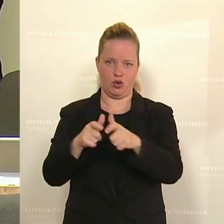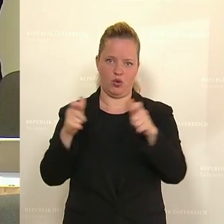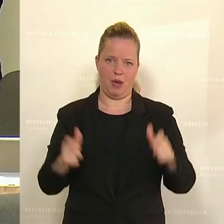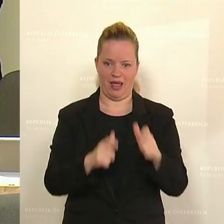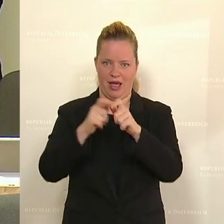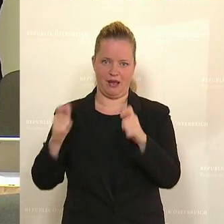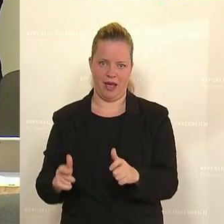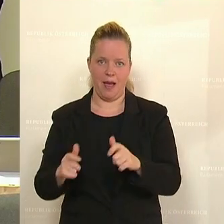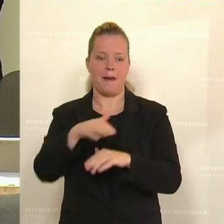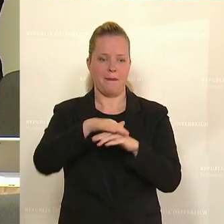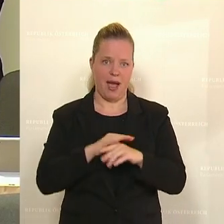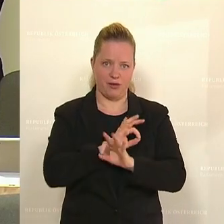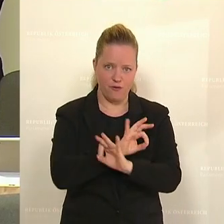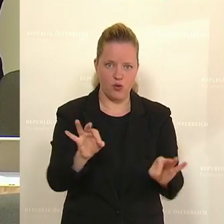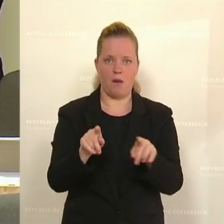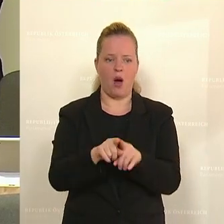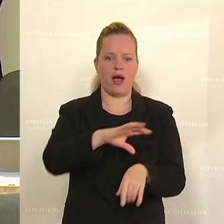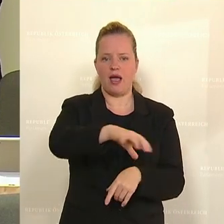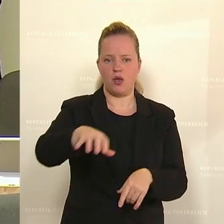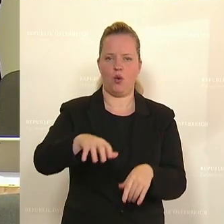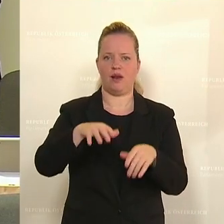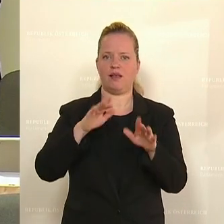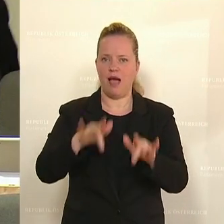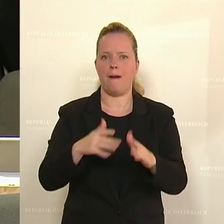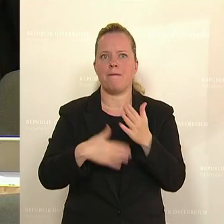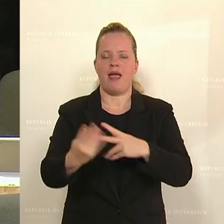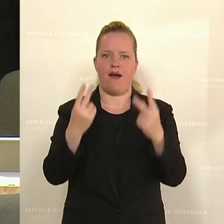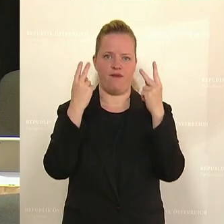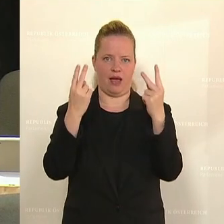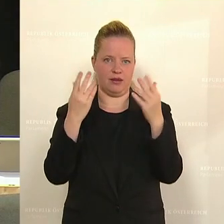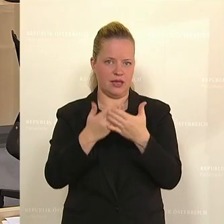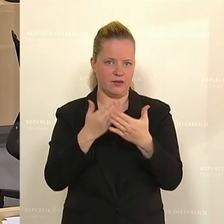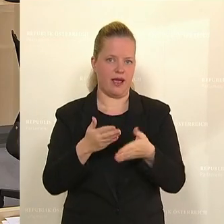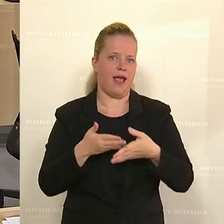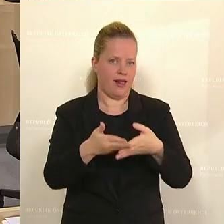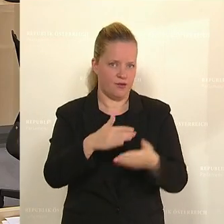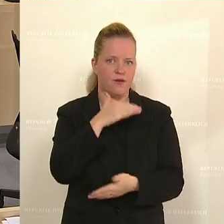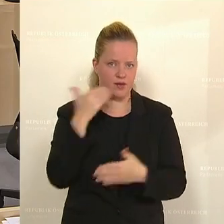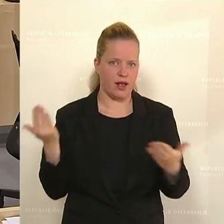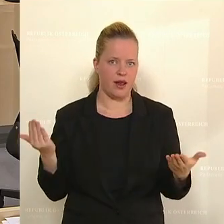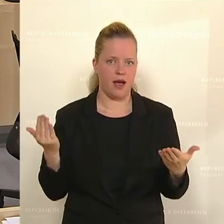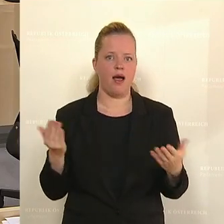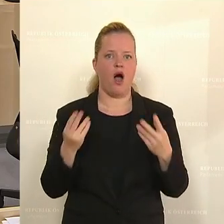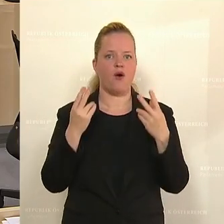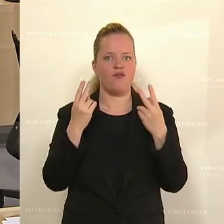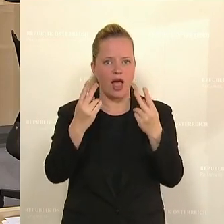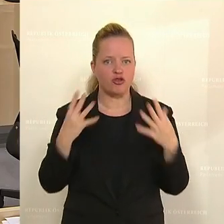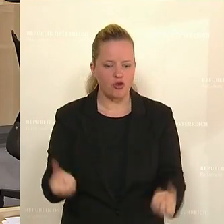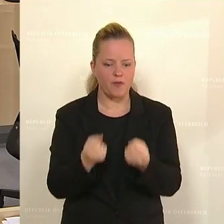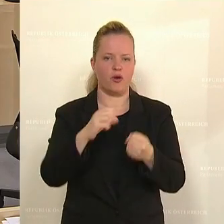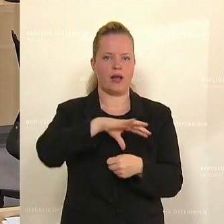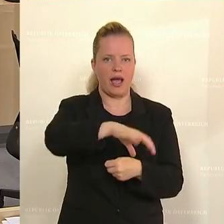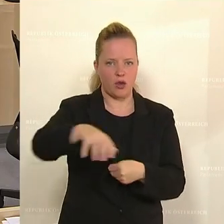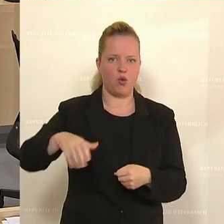den Gemeinden, aber genauso der Region mit einem Mehrwert hilft. Und es hilft natürlich auch, die Wertschöpfung in den Regionen zu halten und